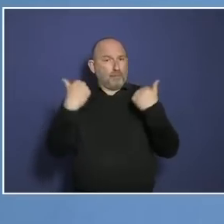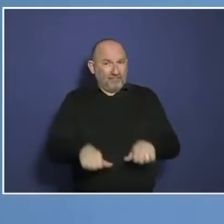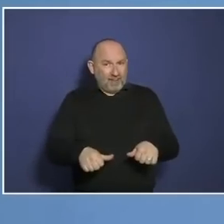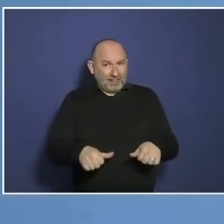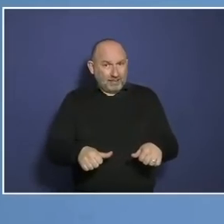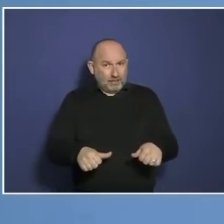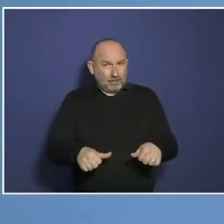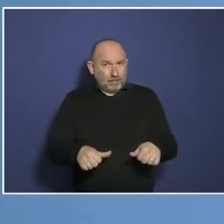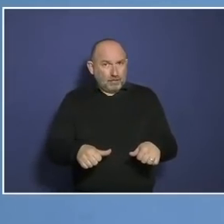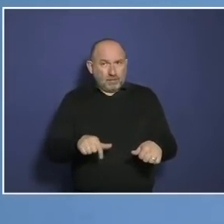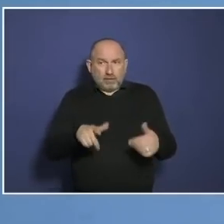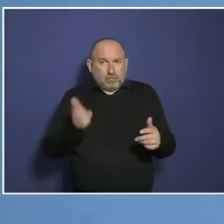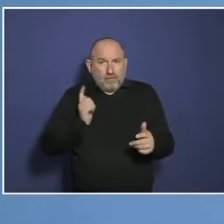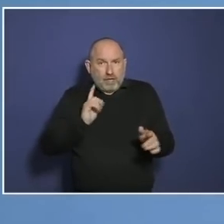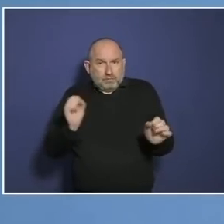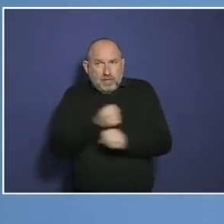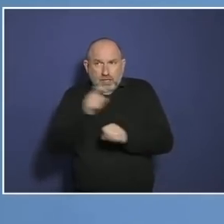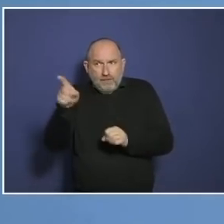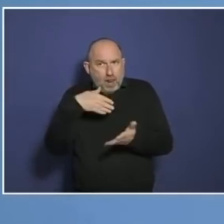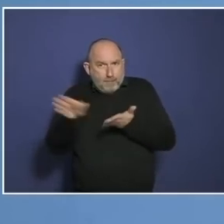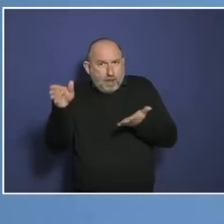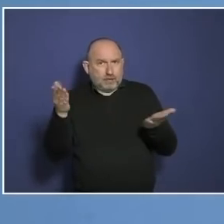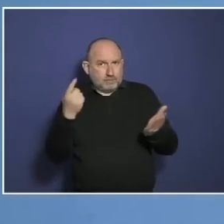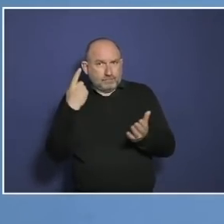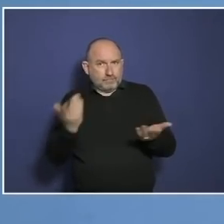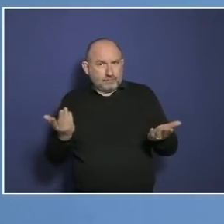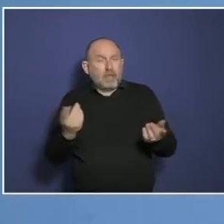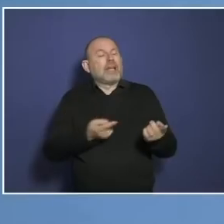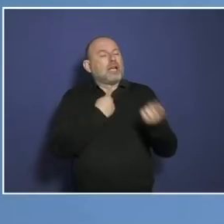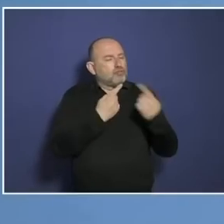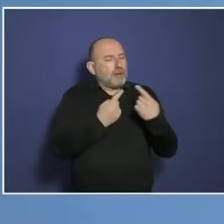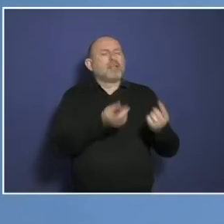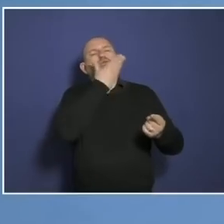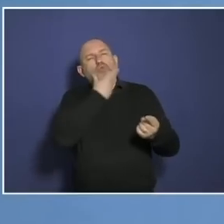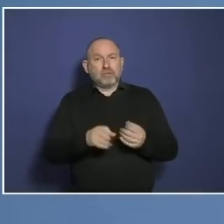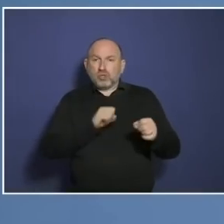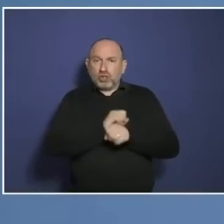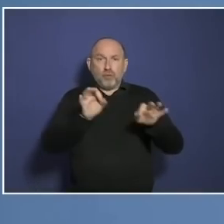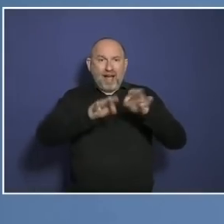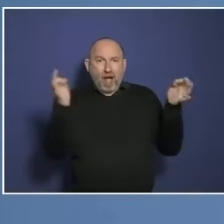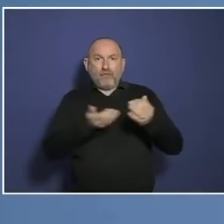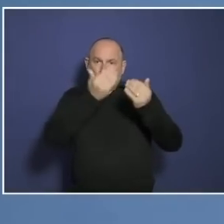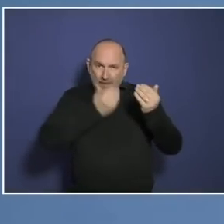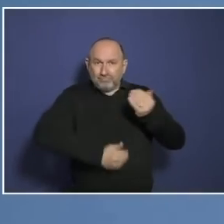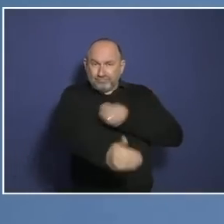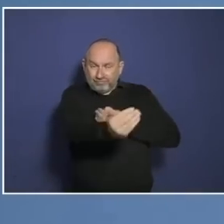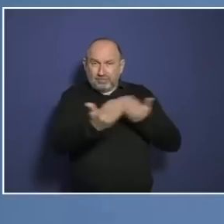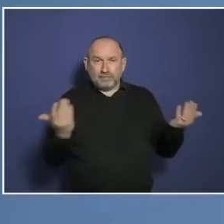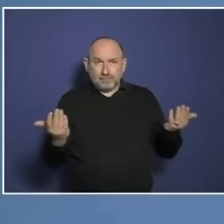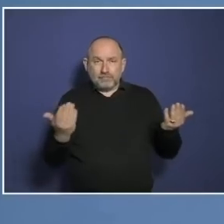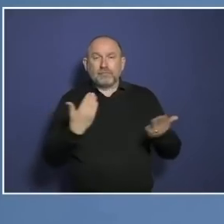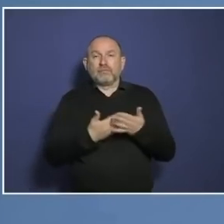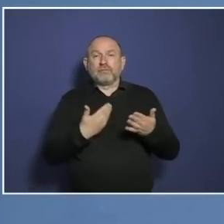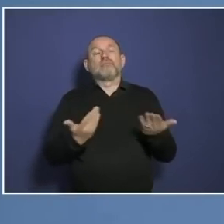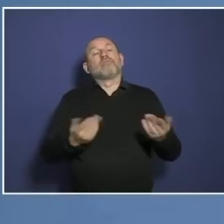diesmal nicht zu ihrem Kurs passt, beziehungsweise zum Regierungskurs. Das phänomenal. Ich bereite mich jetzt darauf vor, dass